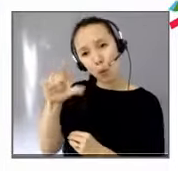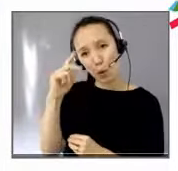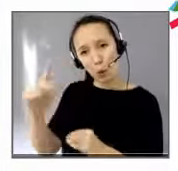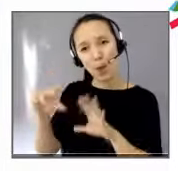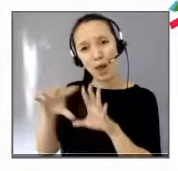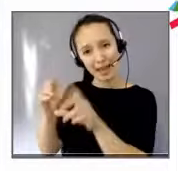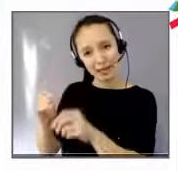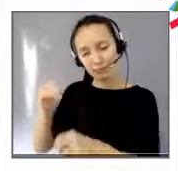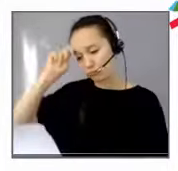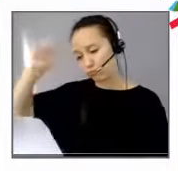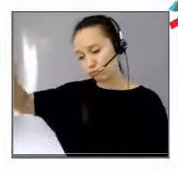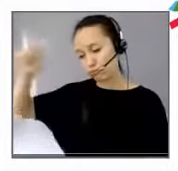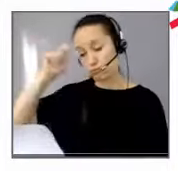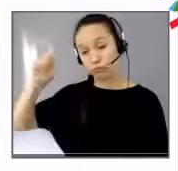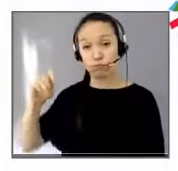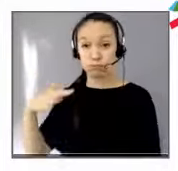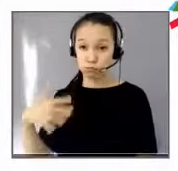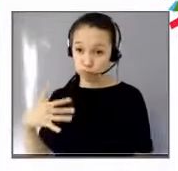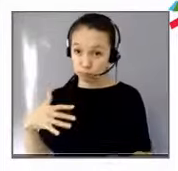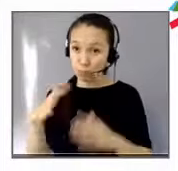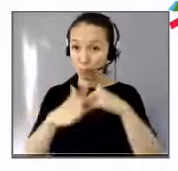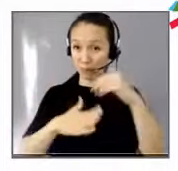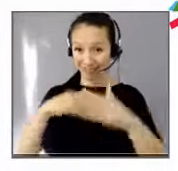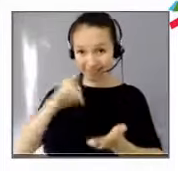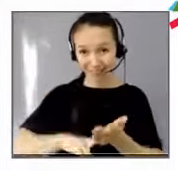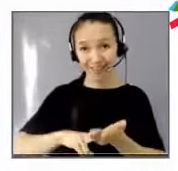vrai métier aussi de faire vivre